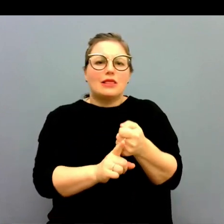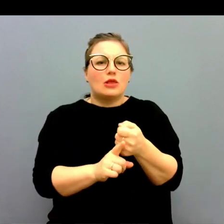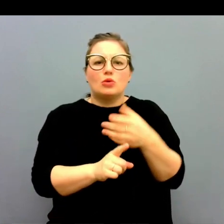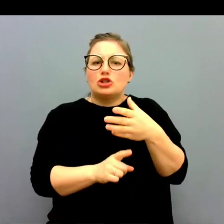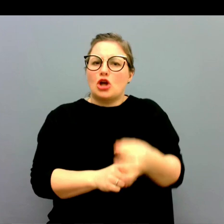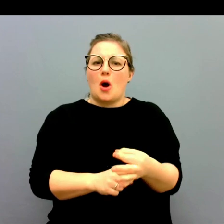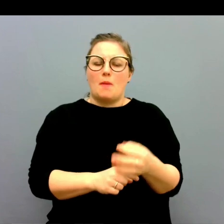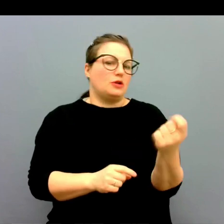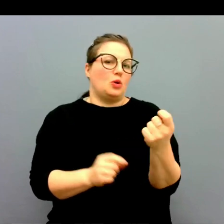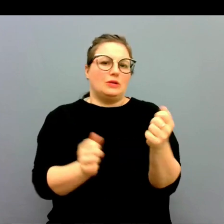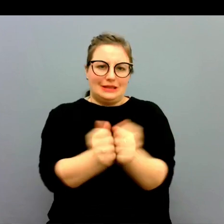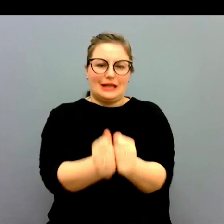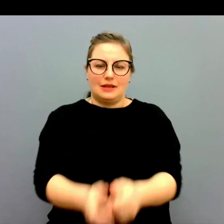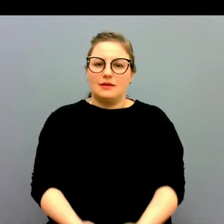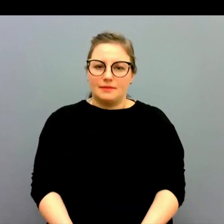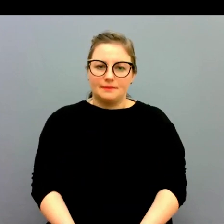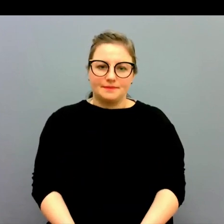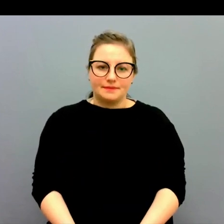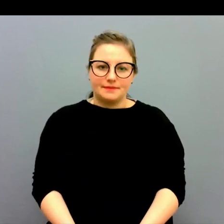av någon typ.